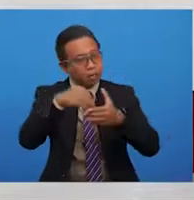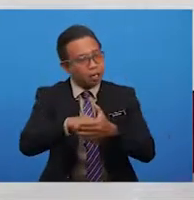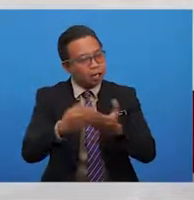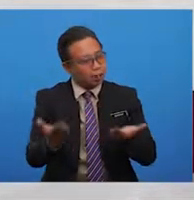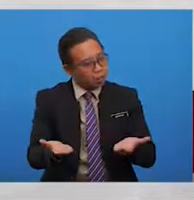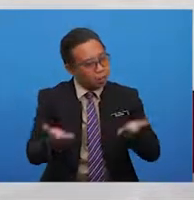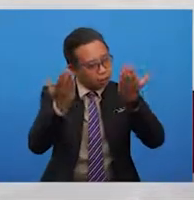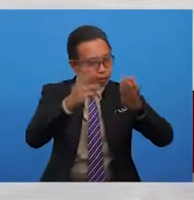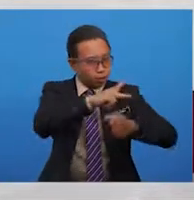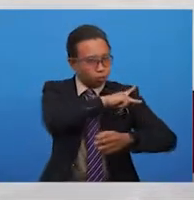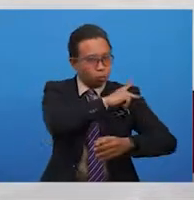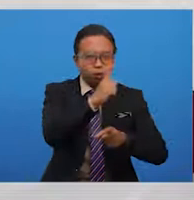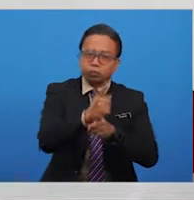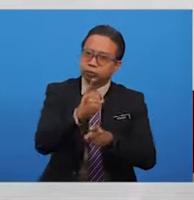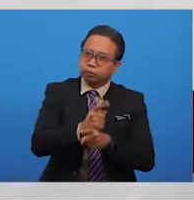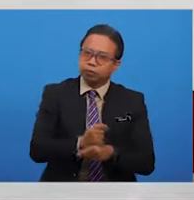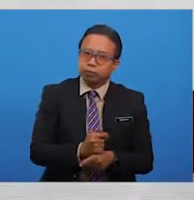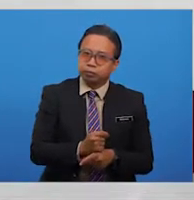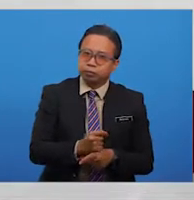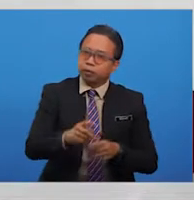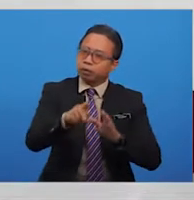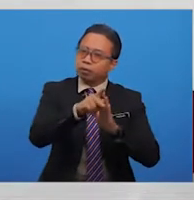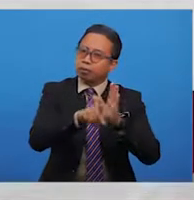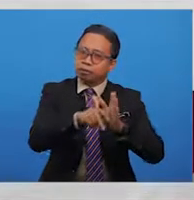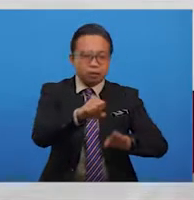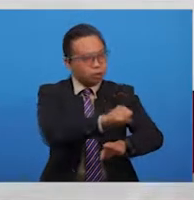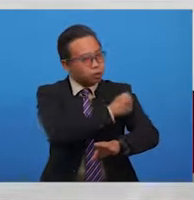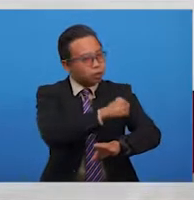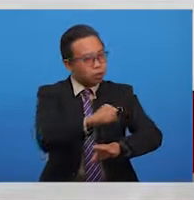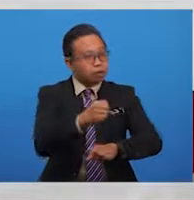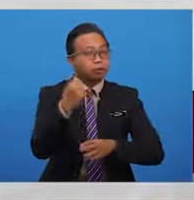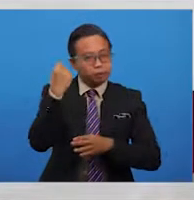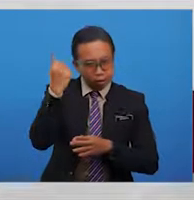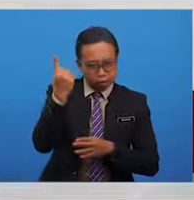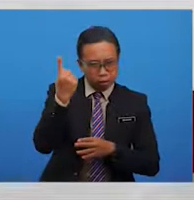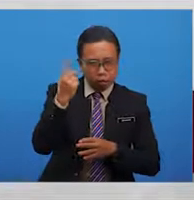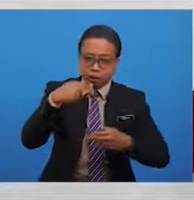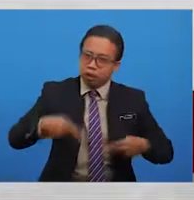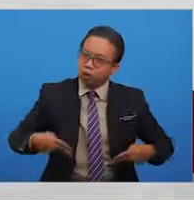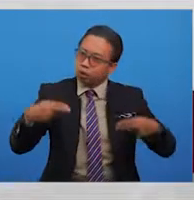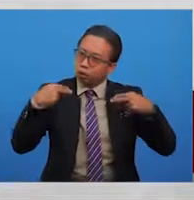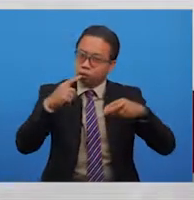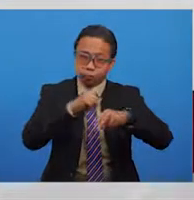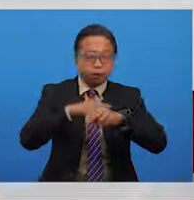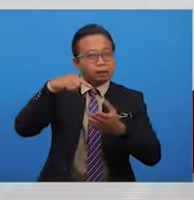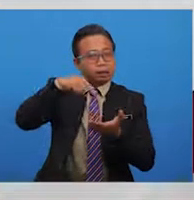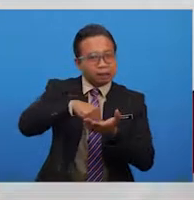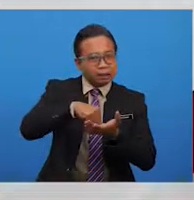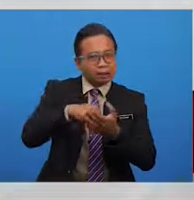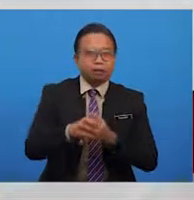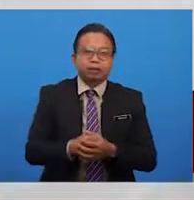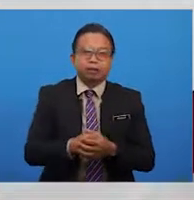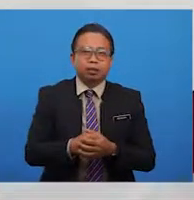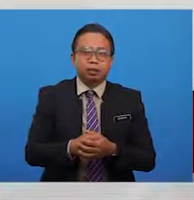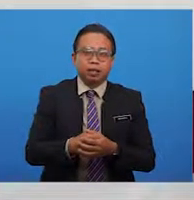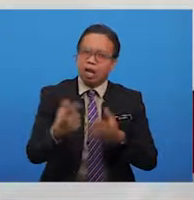pemimpin sebenar. Penyajak sedar bahawa kita hidup pada zaman ini tidak berpeluang menjadi saksi